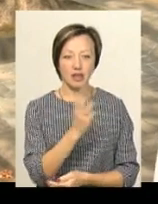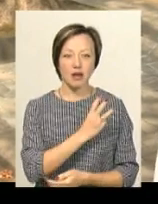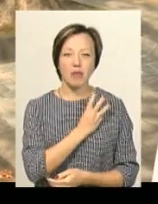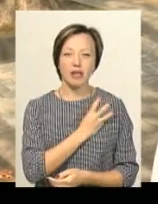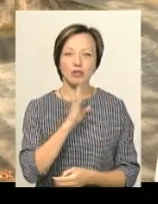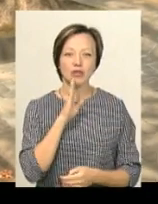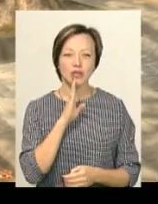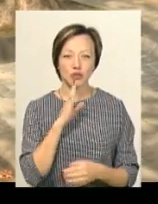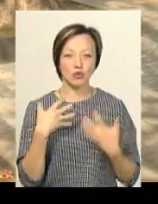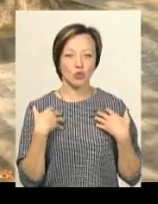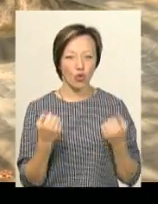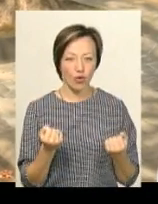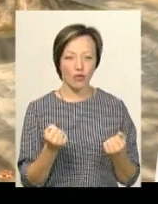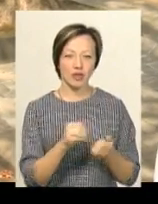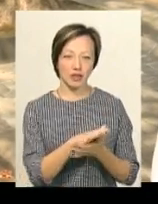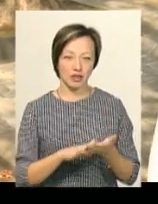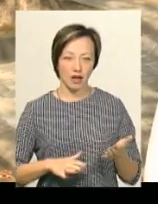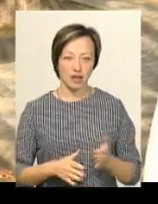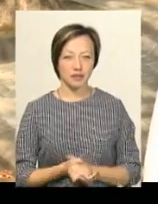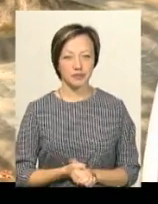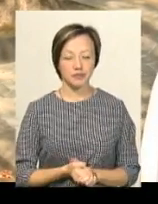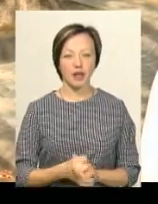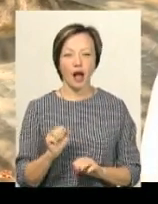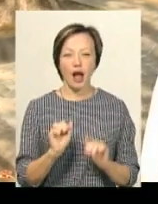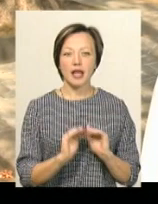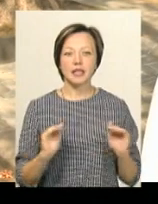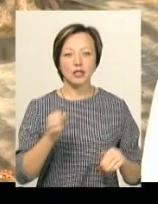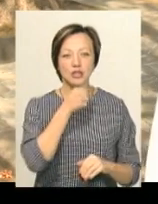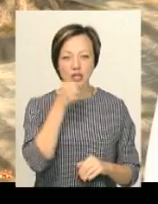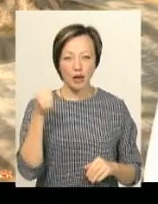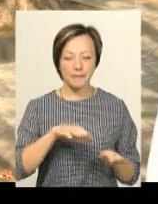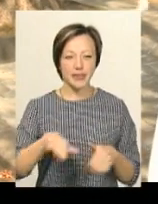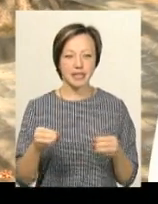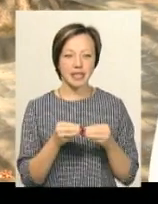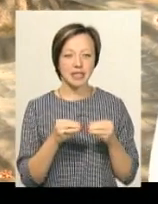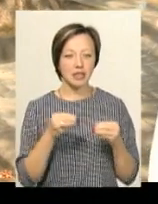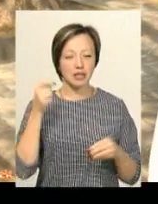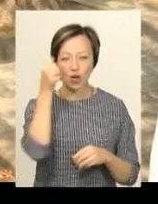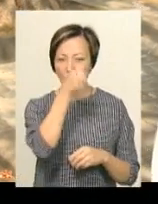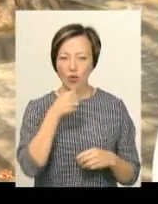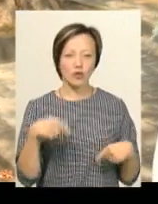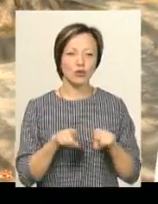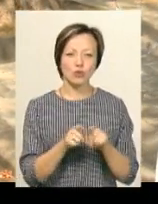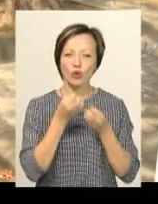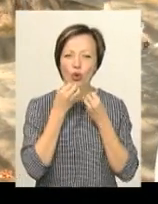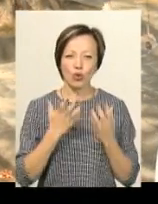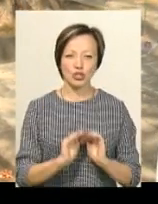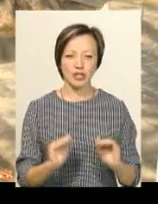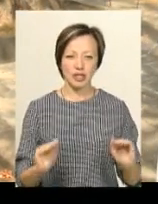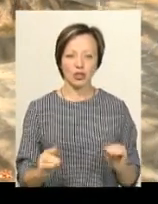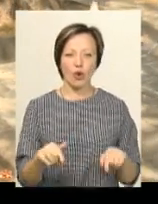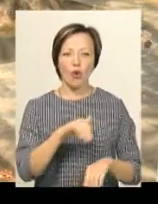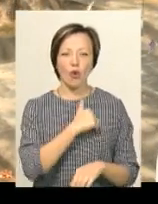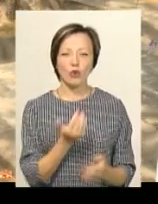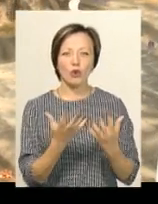дівчинку, здорову і так далі. А діти старші, після 10 років, вони теж дуже хороші діти, вони теж